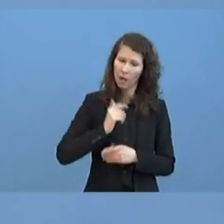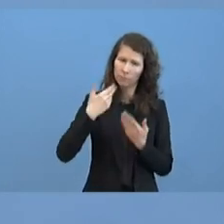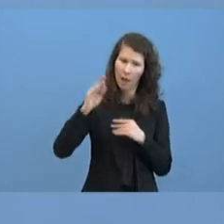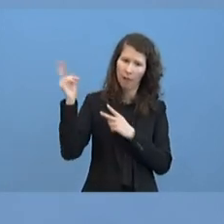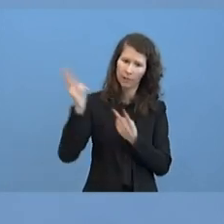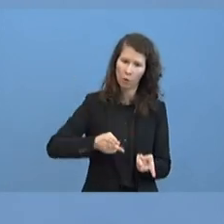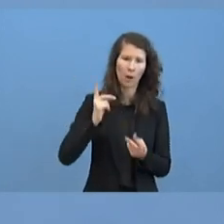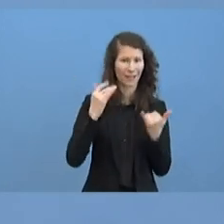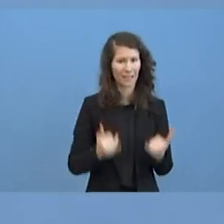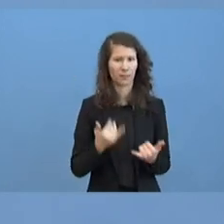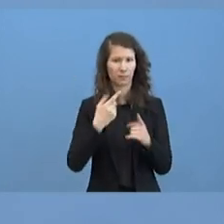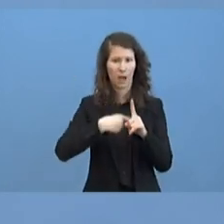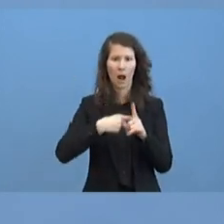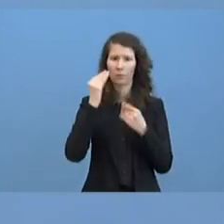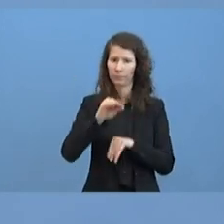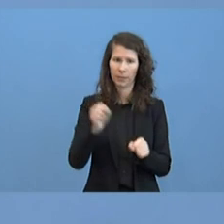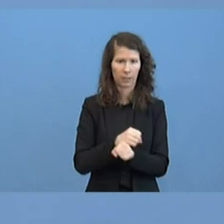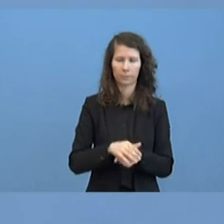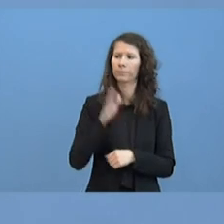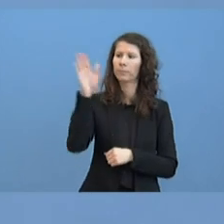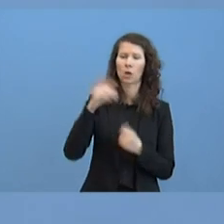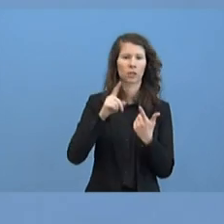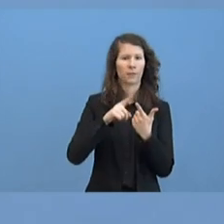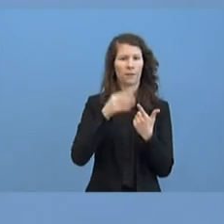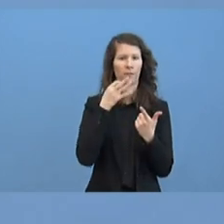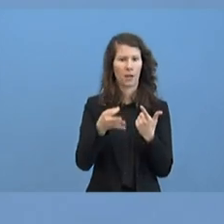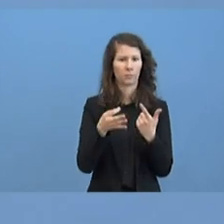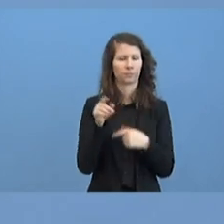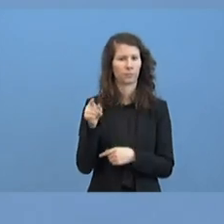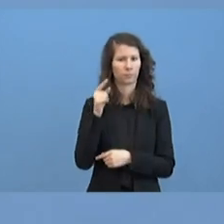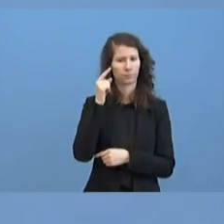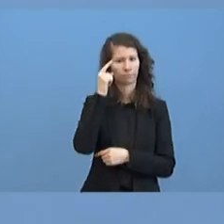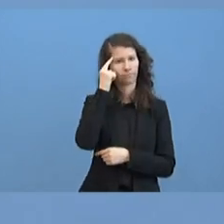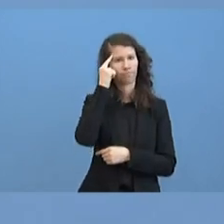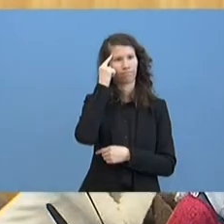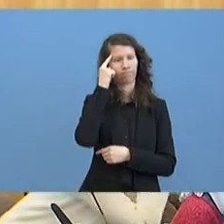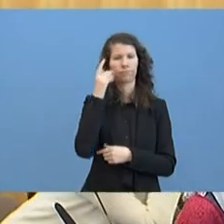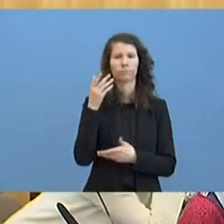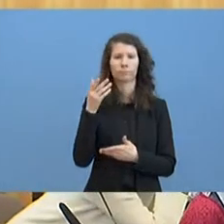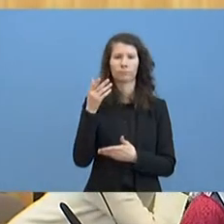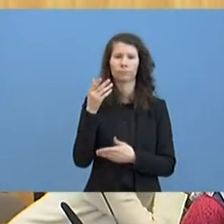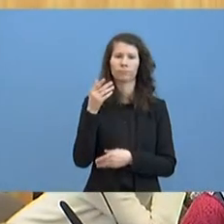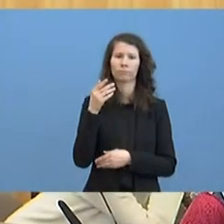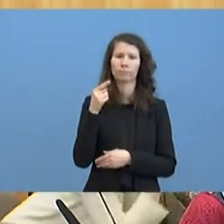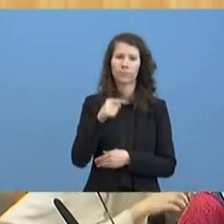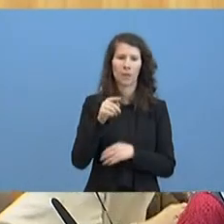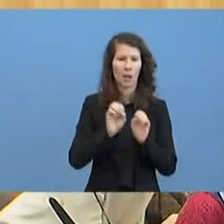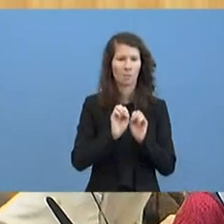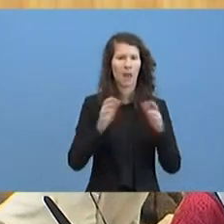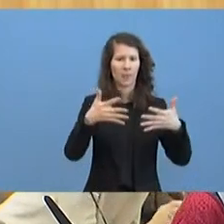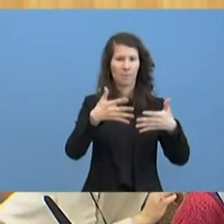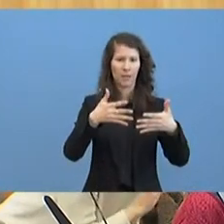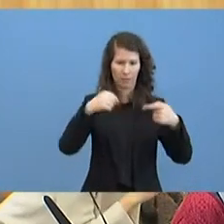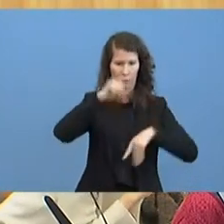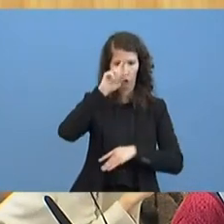Zeitpunkt keine Zahlen nennen. Und die zweite Frage. Also haben Sie eine Annahme, wenn denn die Epidemie, Pandemie voll ausbricht in